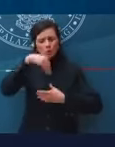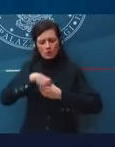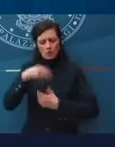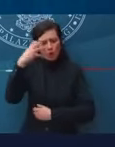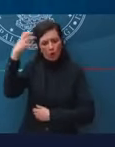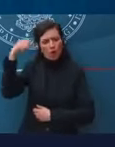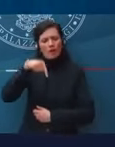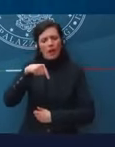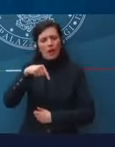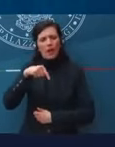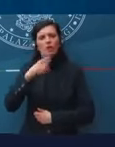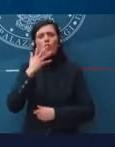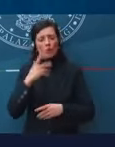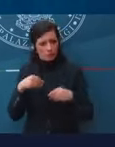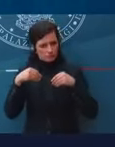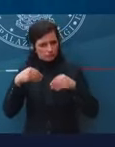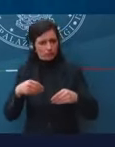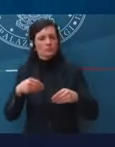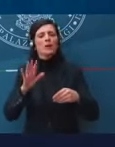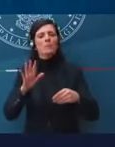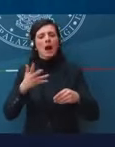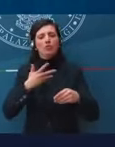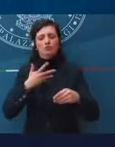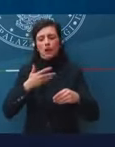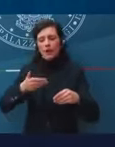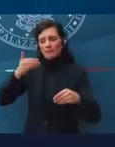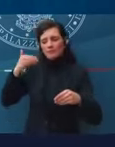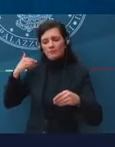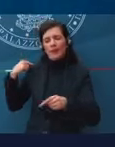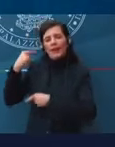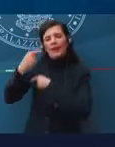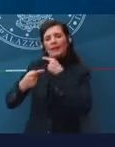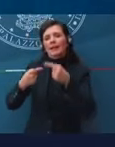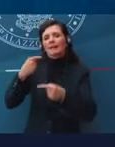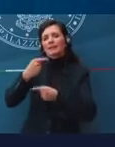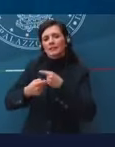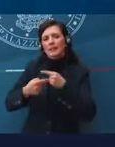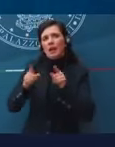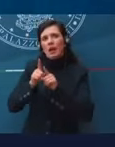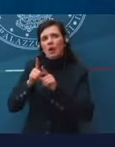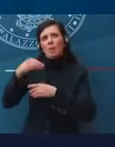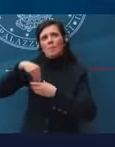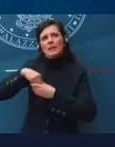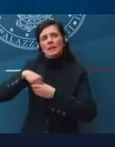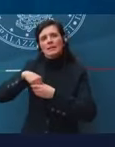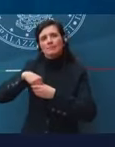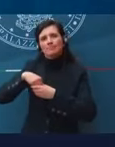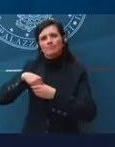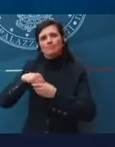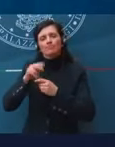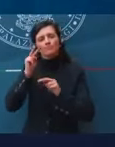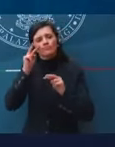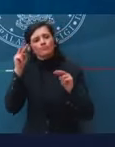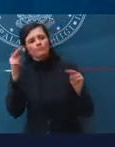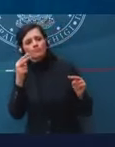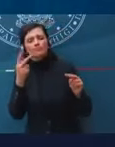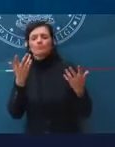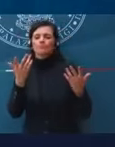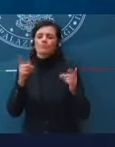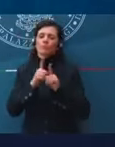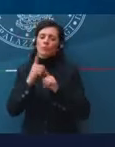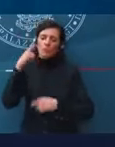portandosi un'eredità di vedute, di